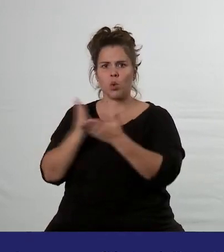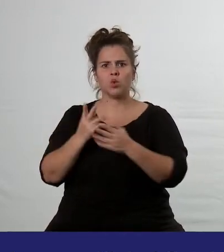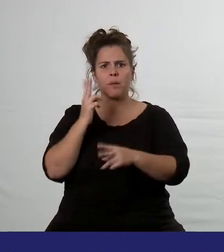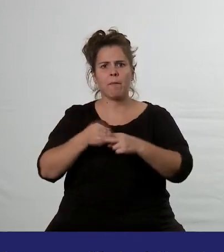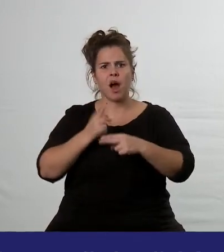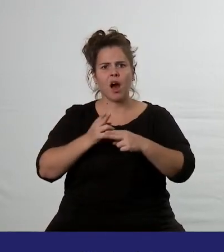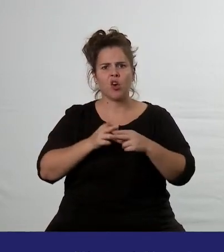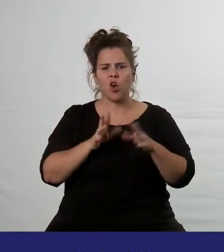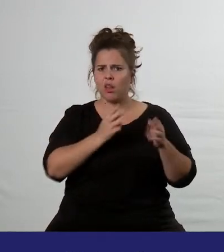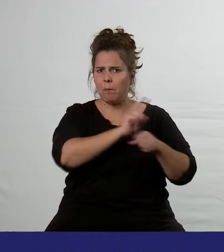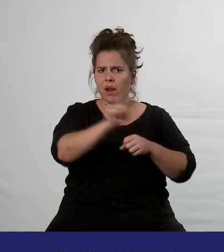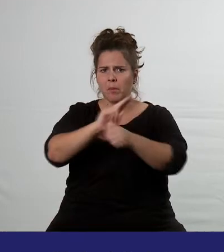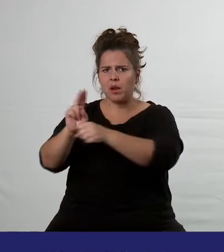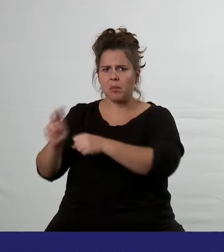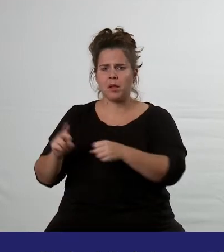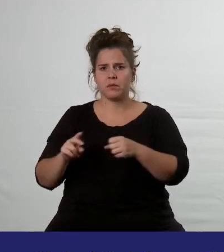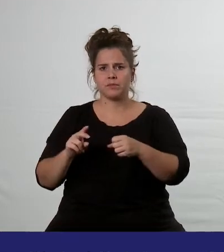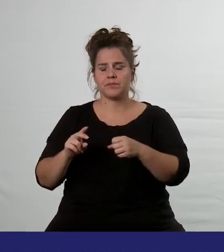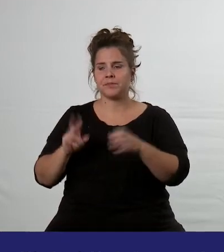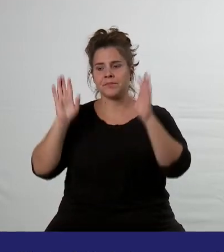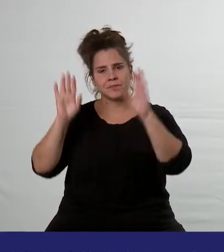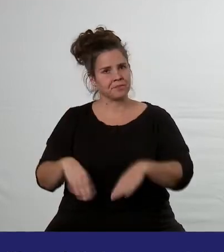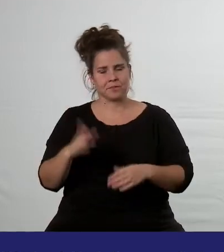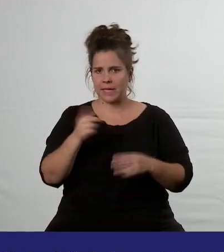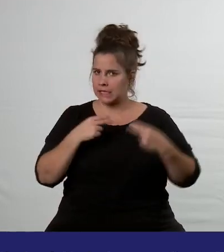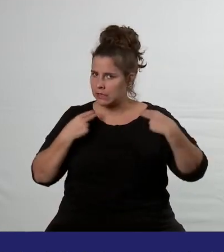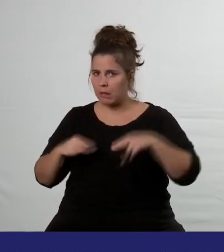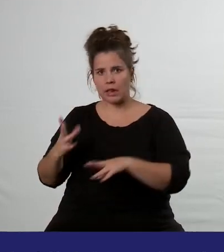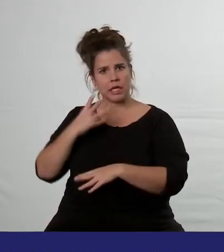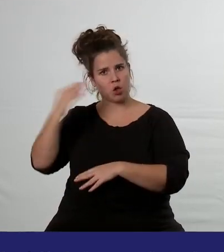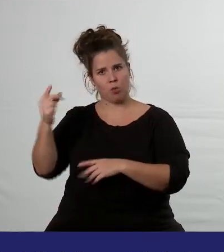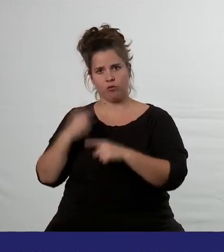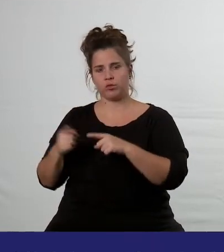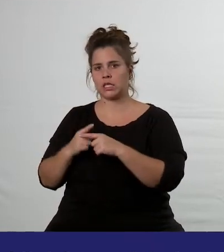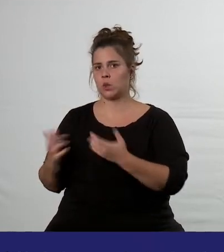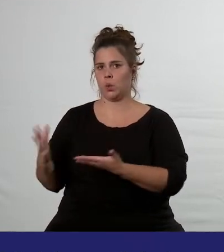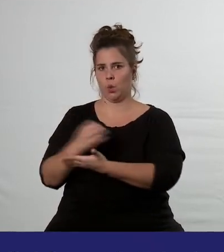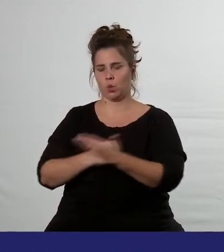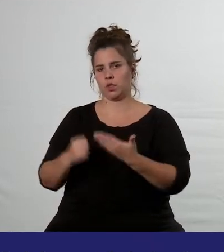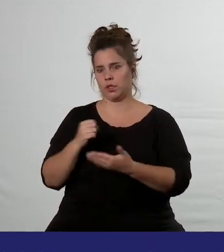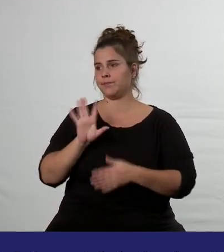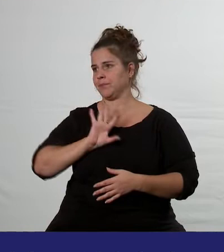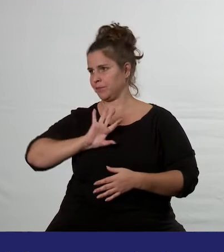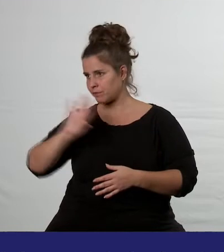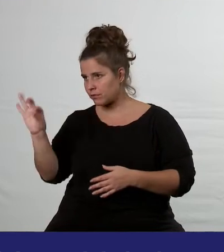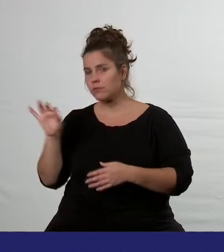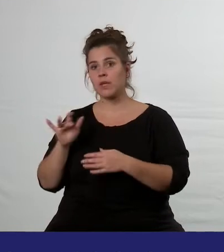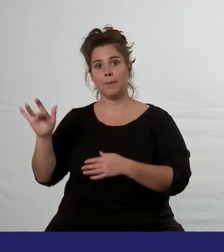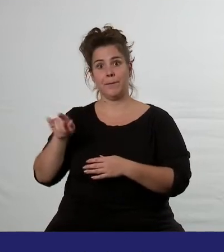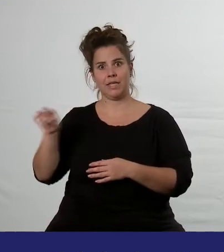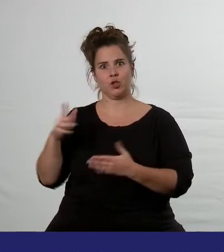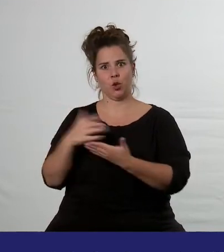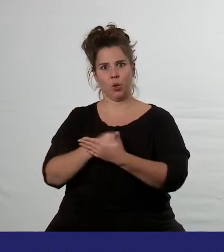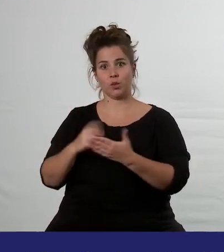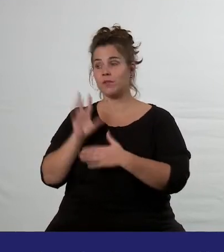Já jsem se hned v půlce března rozhodla, že se vrátím domů do Ústí nad Labem. Zavolala jsem do místní nemocnice a tam